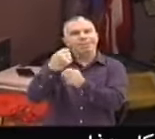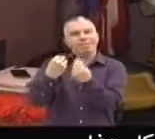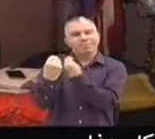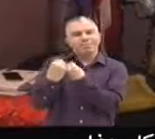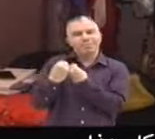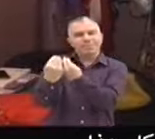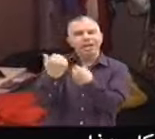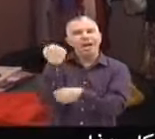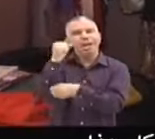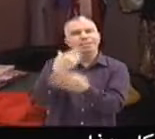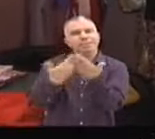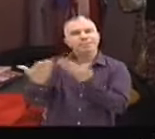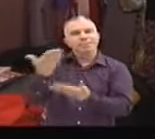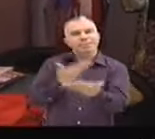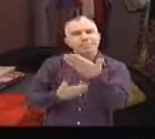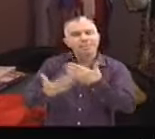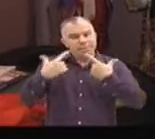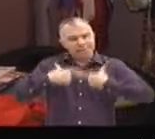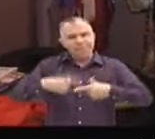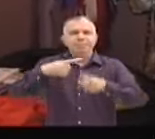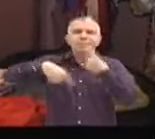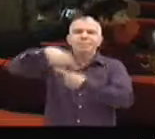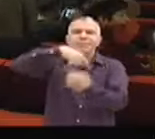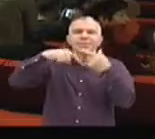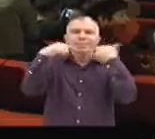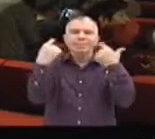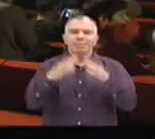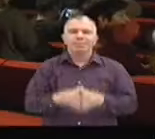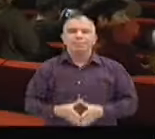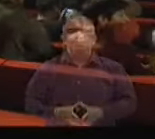s'occupe de tout ça. Et qui m'habille aussi derrière.